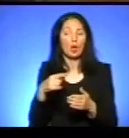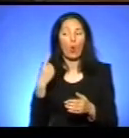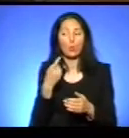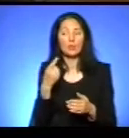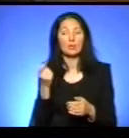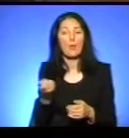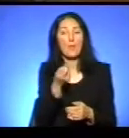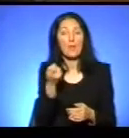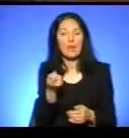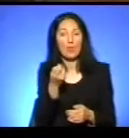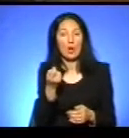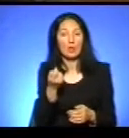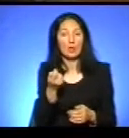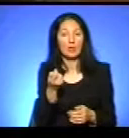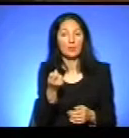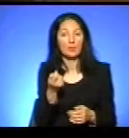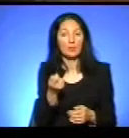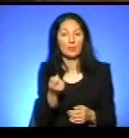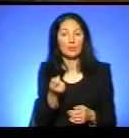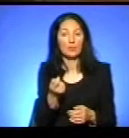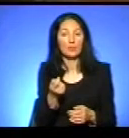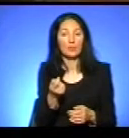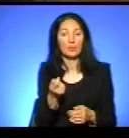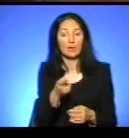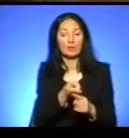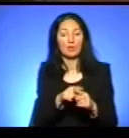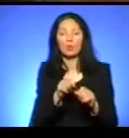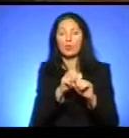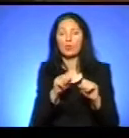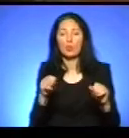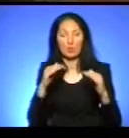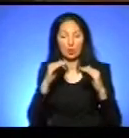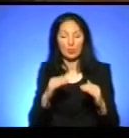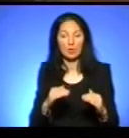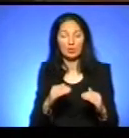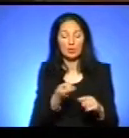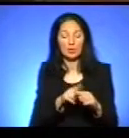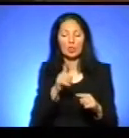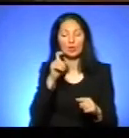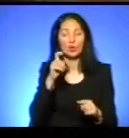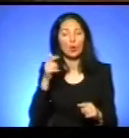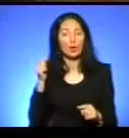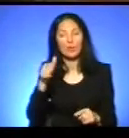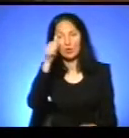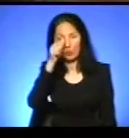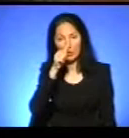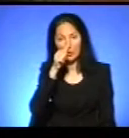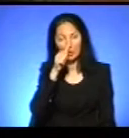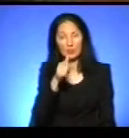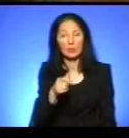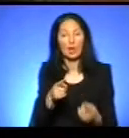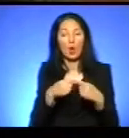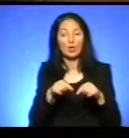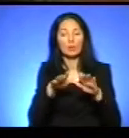мінімальна, за яку не можна опускатися нижче, це 100 гривень в місяць. Органи